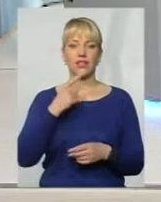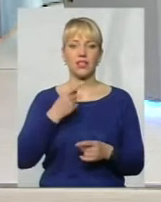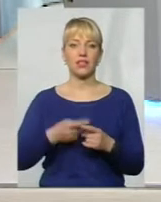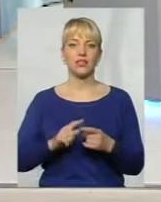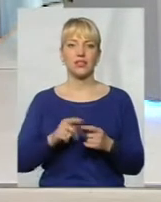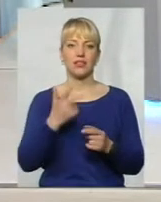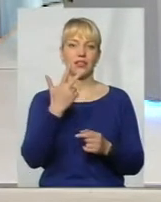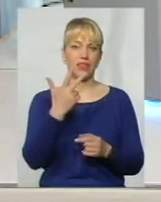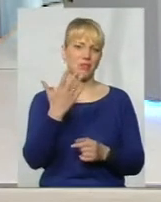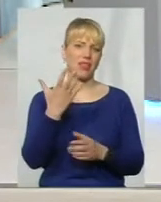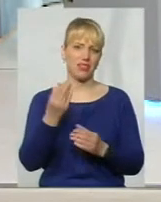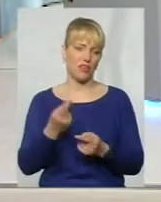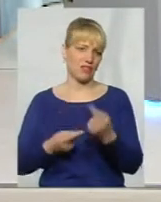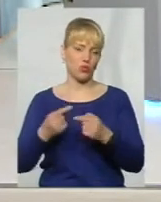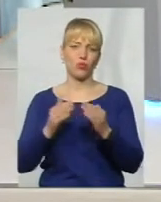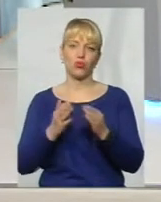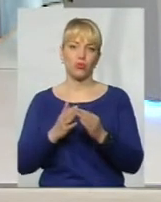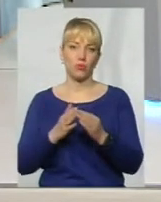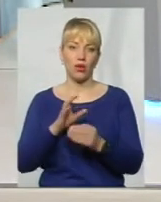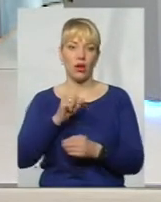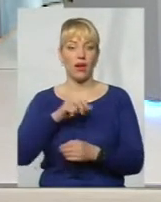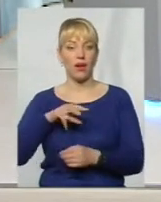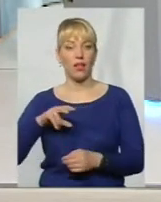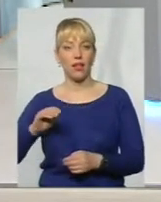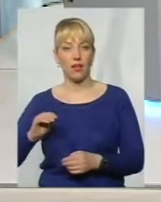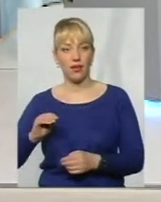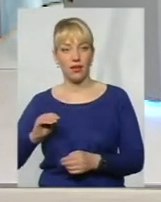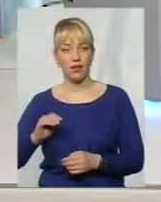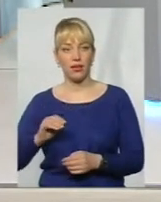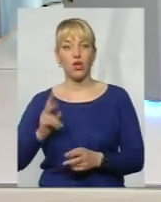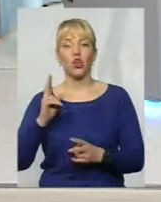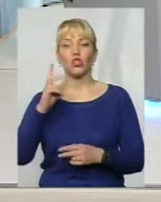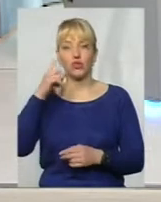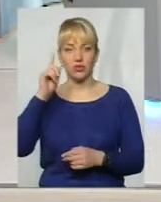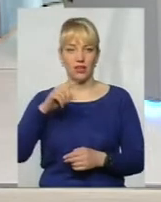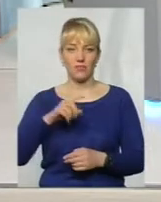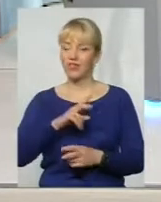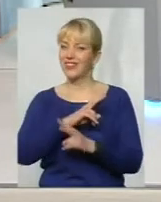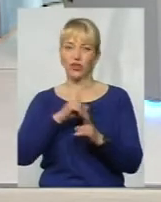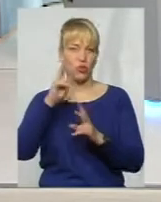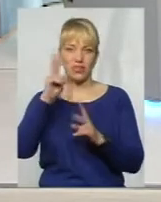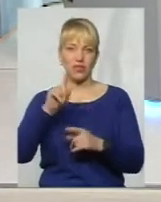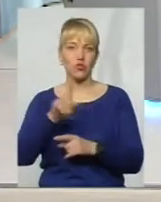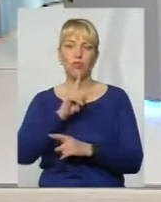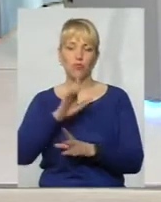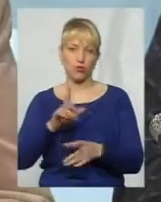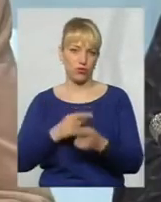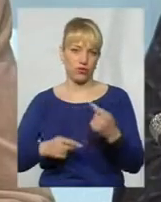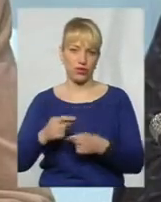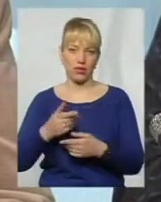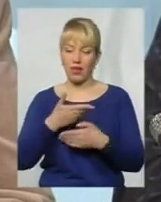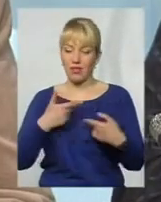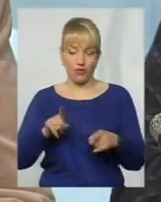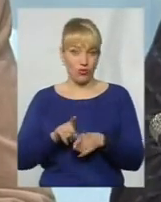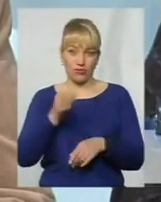це три-п'ять днів, і ви будете вдома. Люди не знали, що вони не Ніхто нічого не знав. Та й нам нічого не сказали.